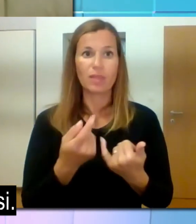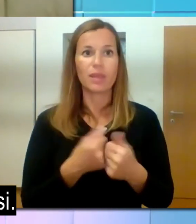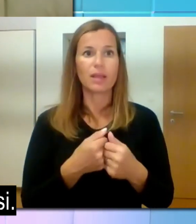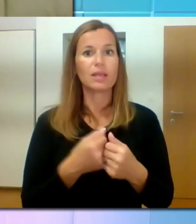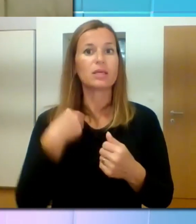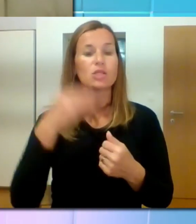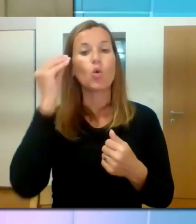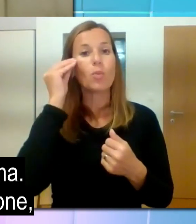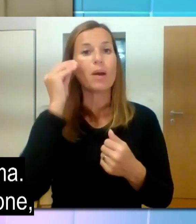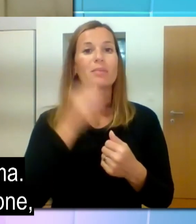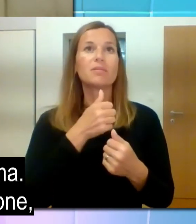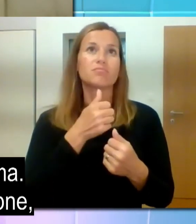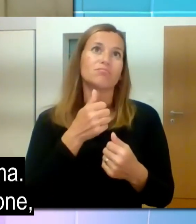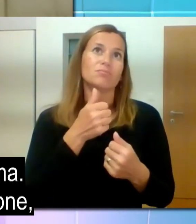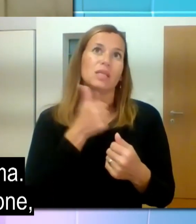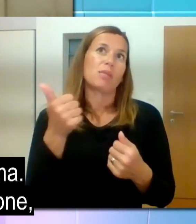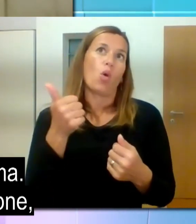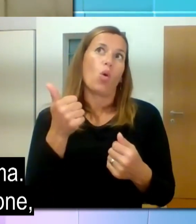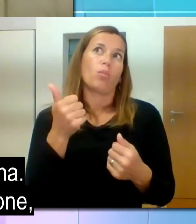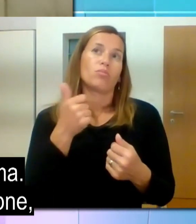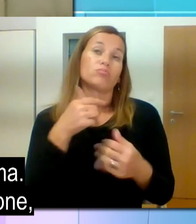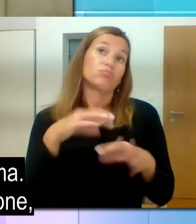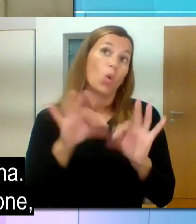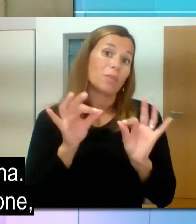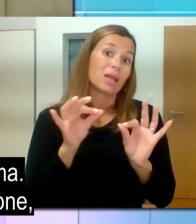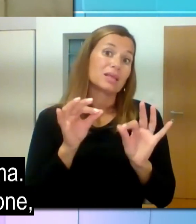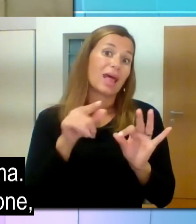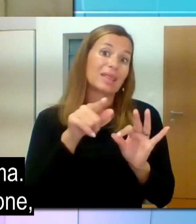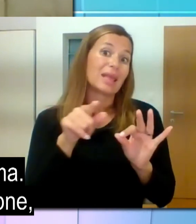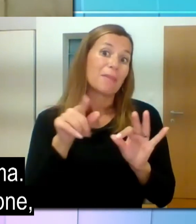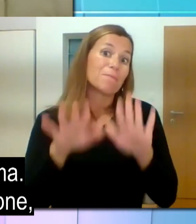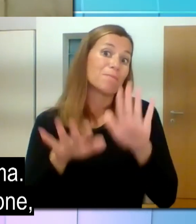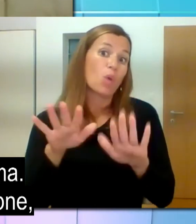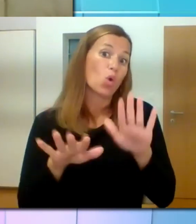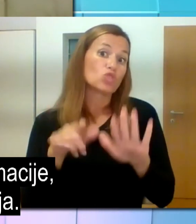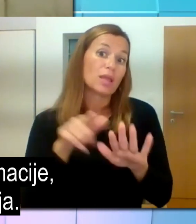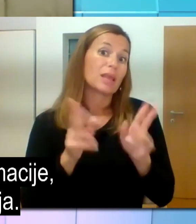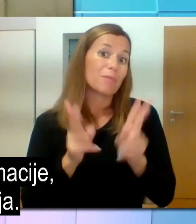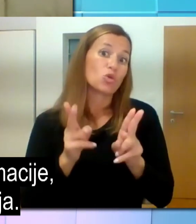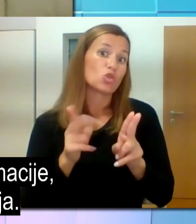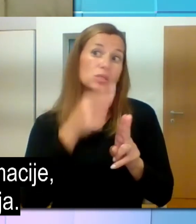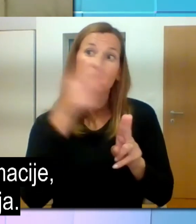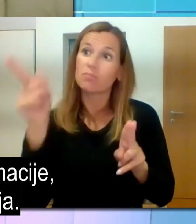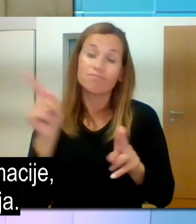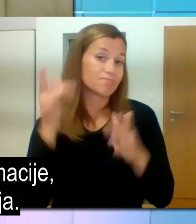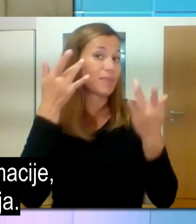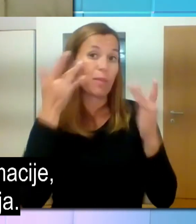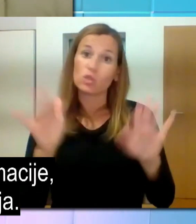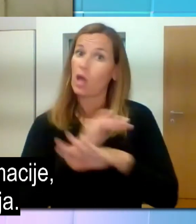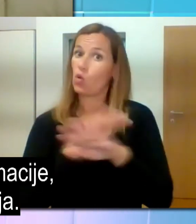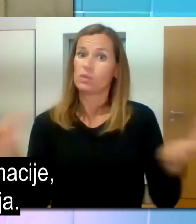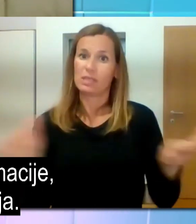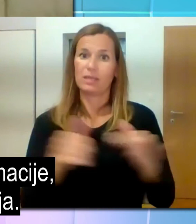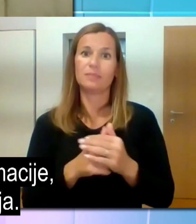poznajo vsi. Hvala lepa obema gospema. Podali sta števinne, pomembne, predvsem pa